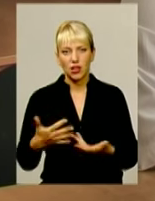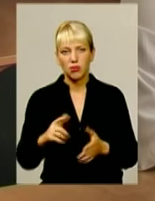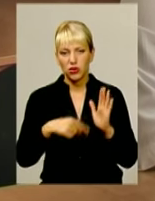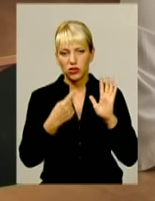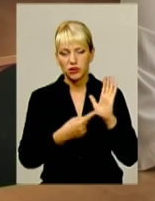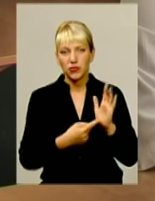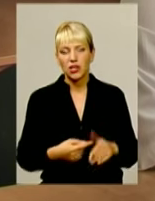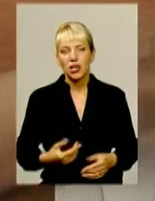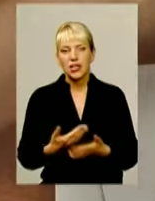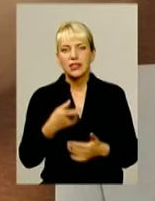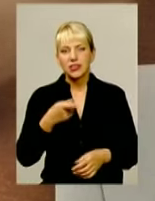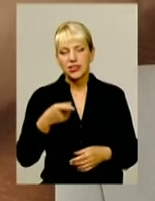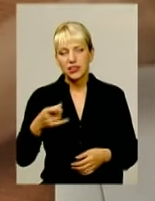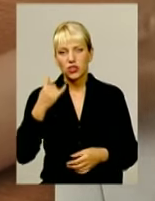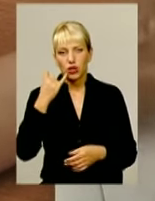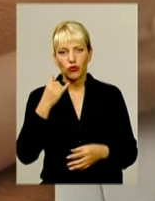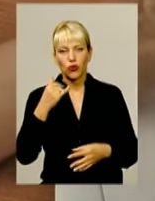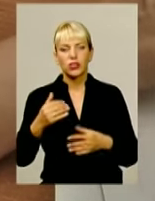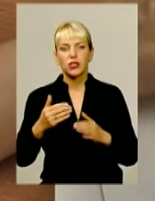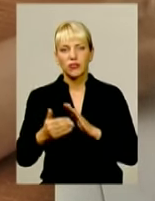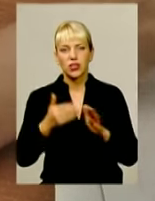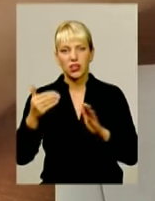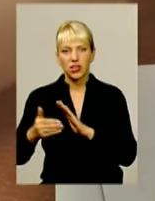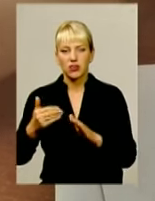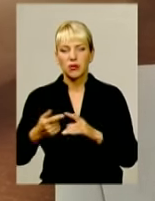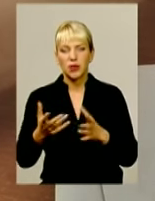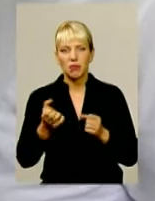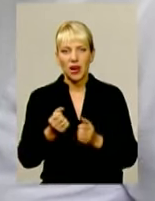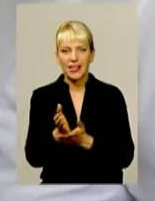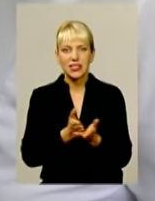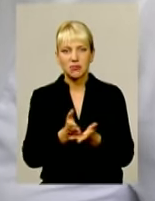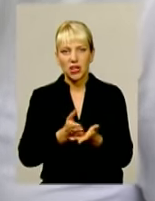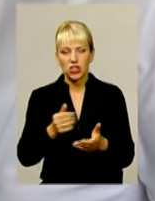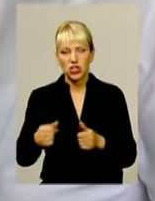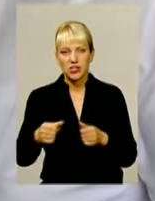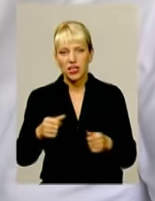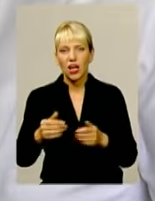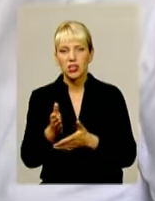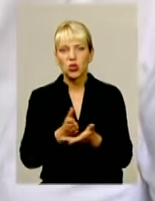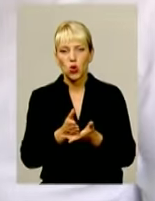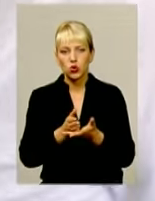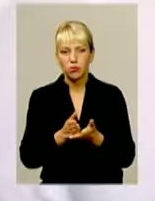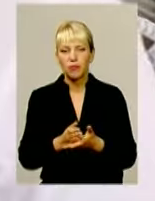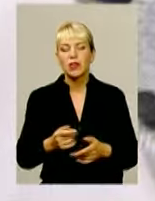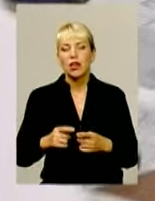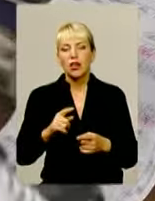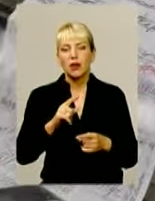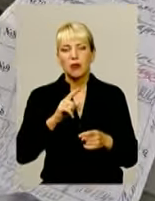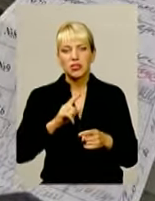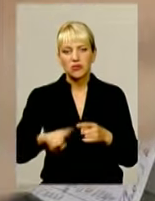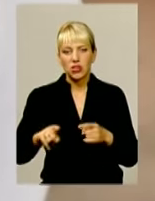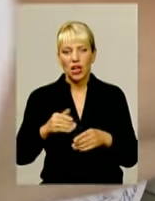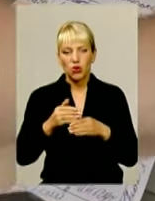Майже тисячу телефонних дзвінків щодоби приймає диспетчерська служба обласного центру екстреної меддопомоги та медицини